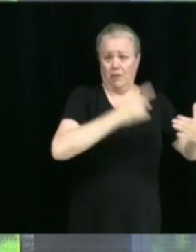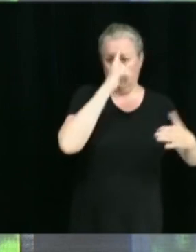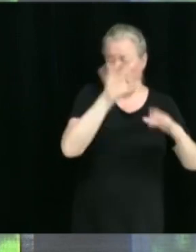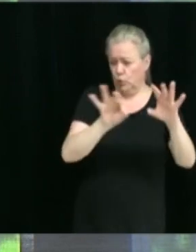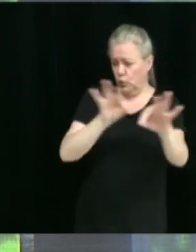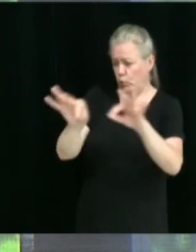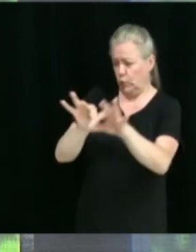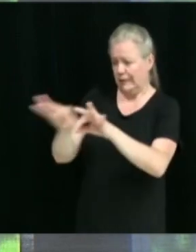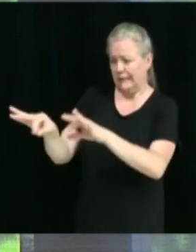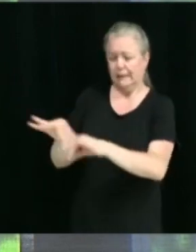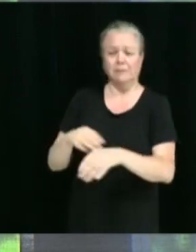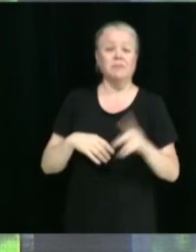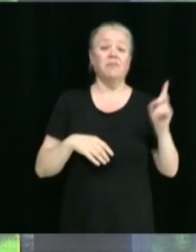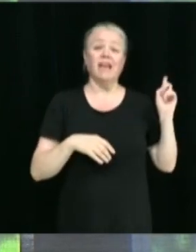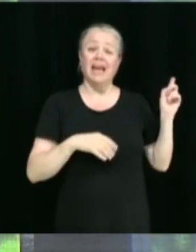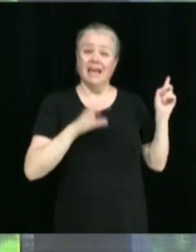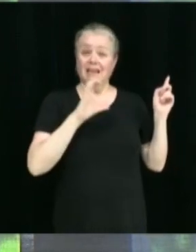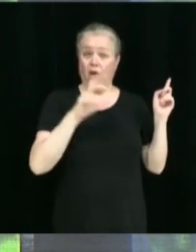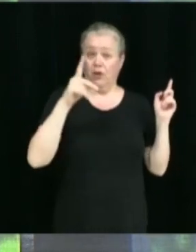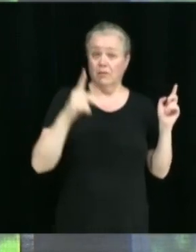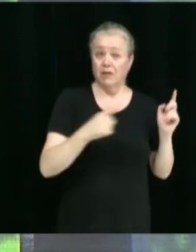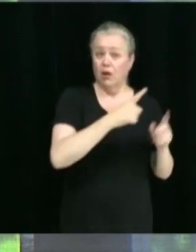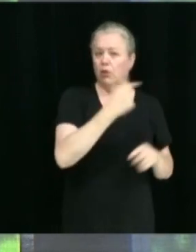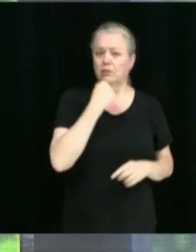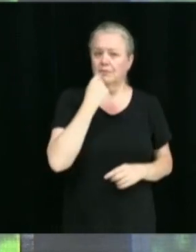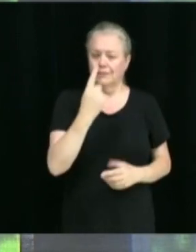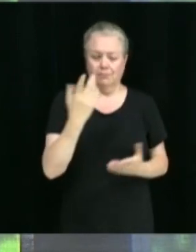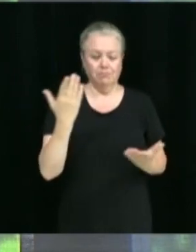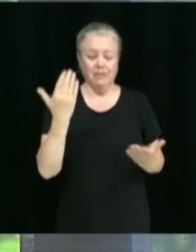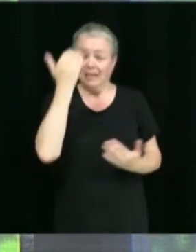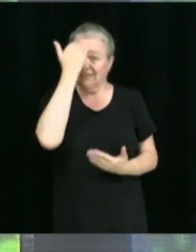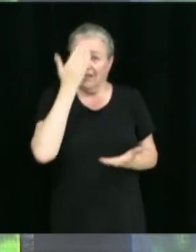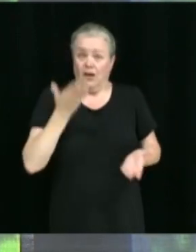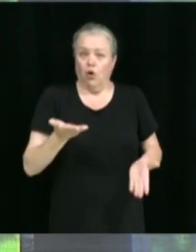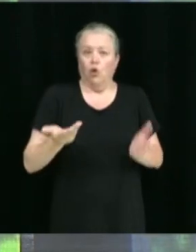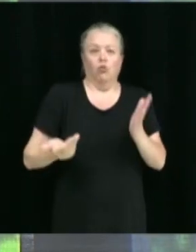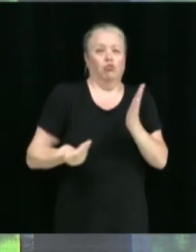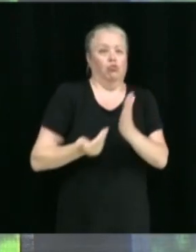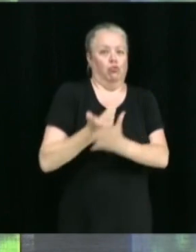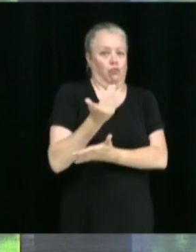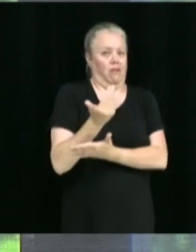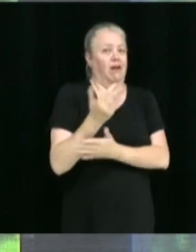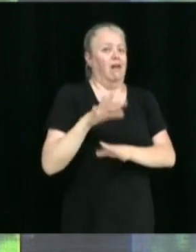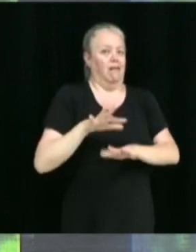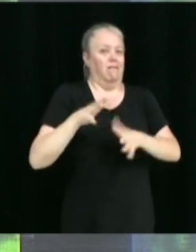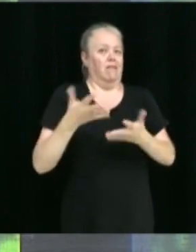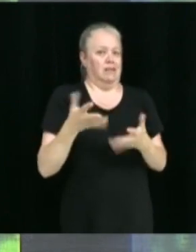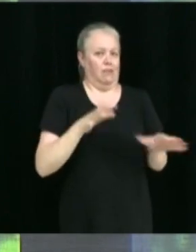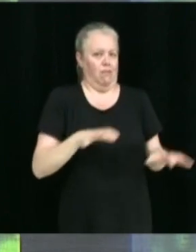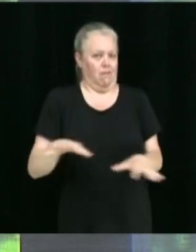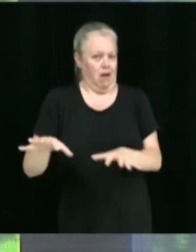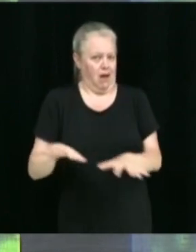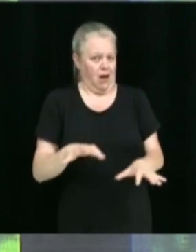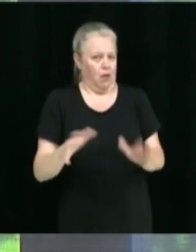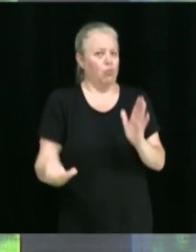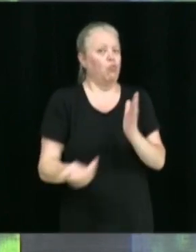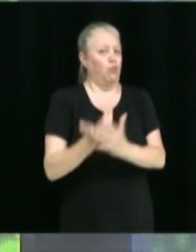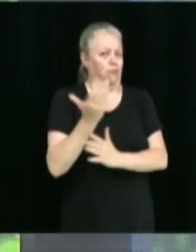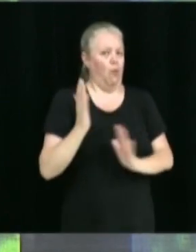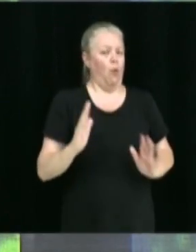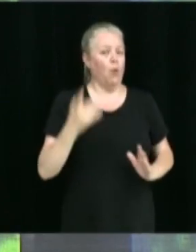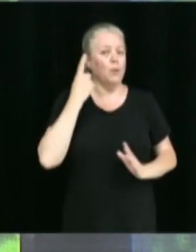sait que c'était une nouvelle mouture. C'était une nouvelle façon de faire, donc, cette année, une nouvelle édition du gala reconnaissance de l'Ordre victorien.